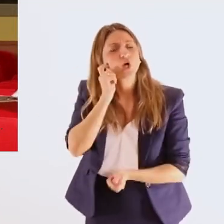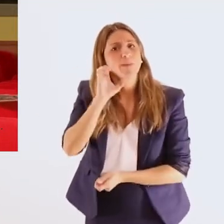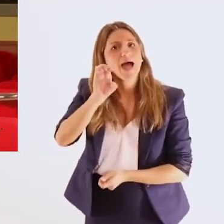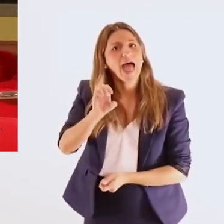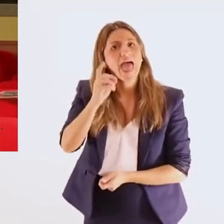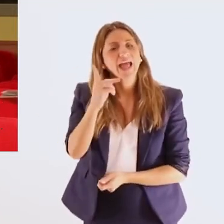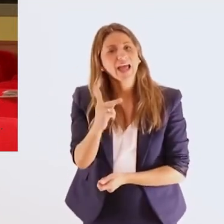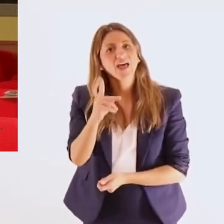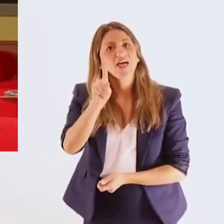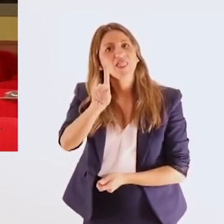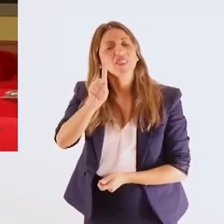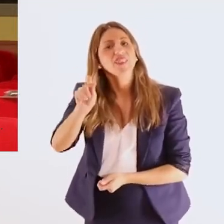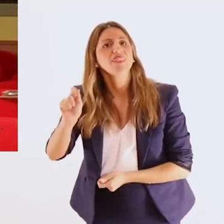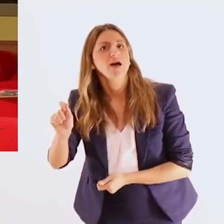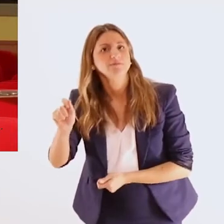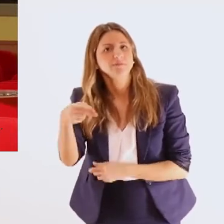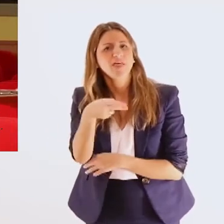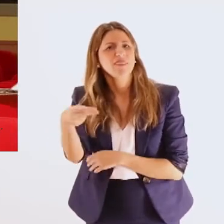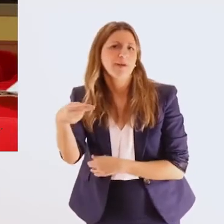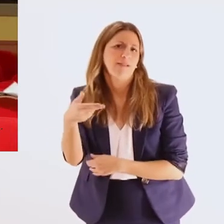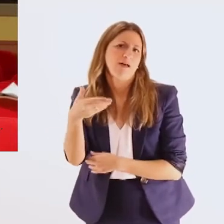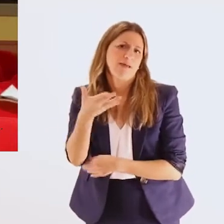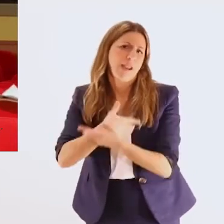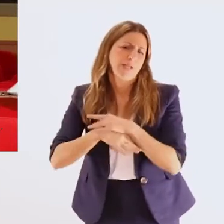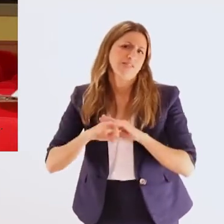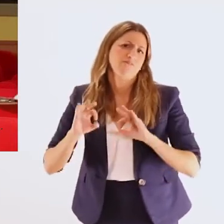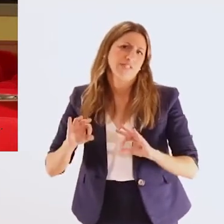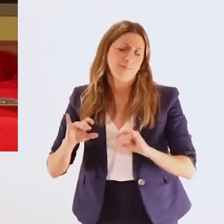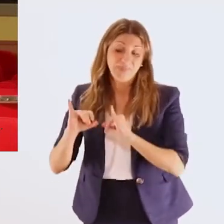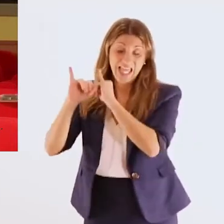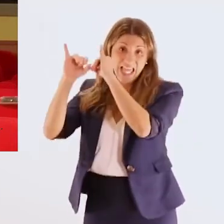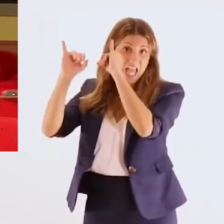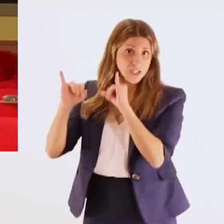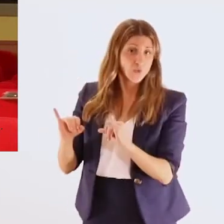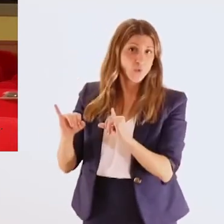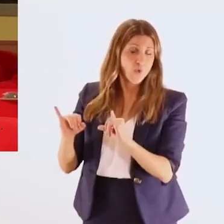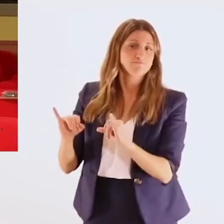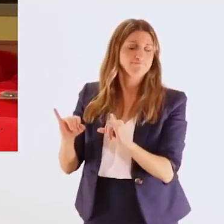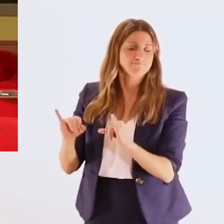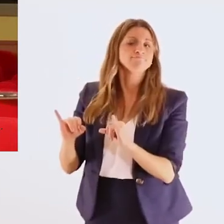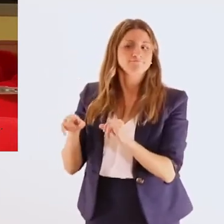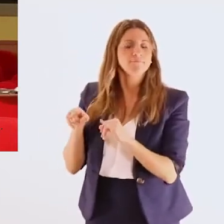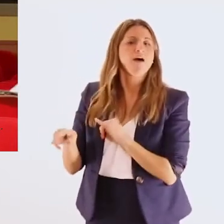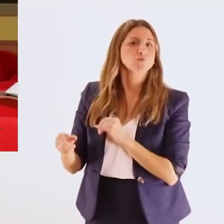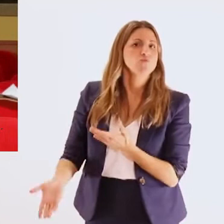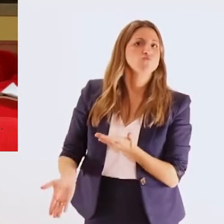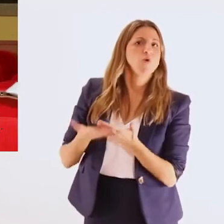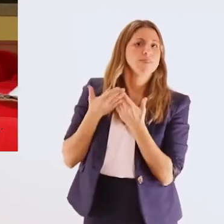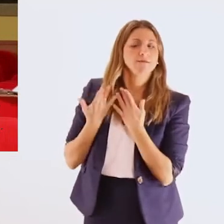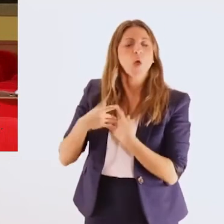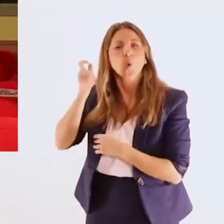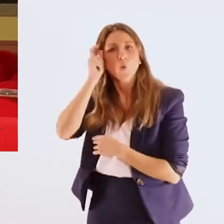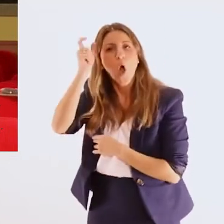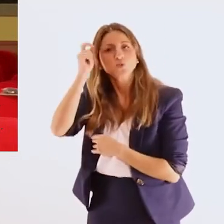μεγάλος κύκλος παρεμβάσεων σε συνεργασία με το Εθνικό Κέντρο Δημόσιας Διοίκησης και Αυτοδιοίκηση για το Ινστιτούτο